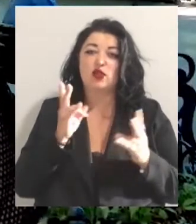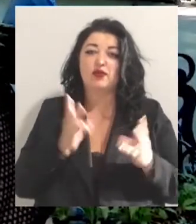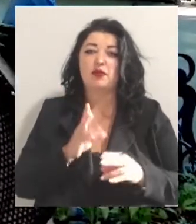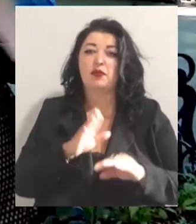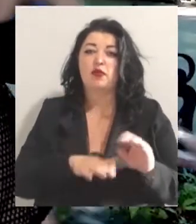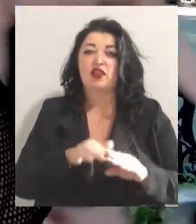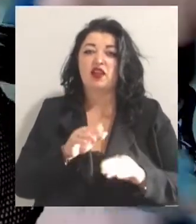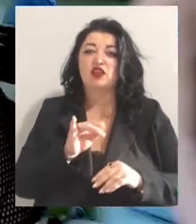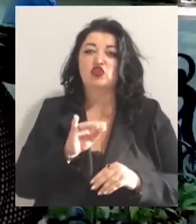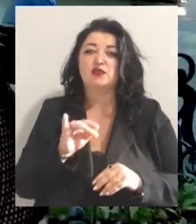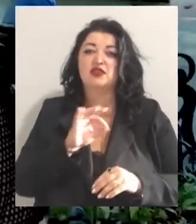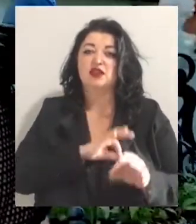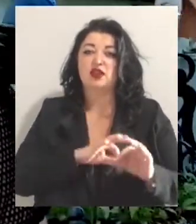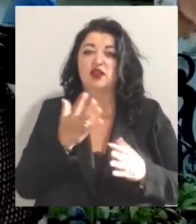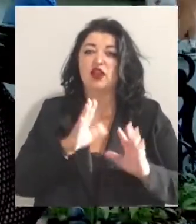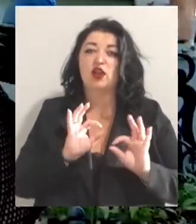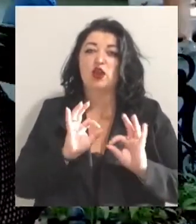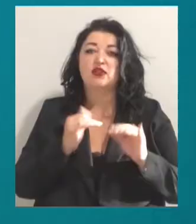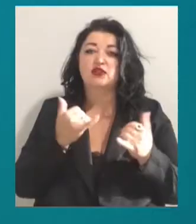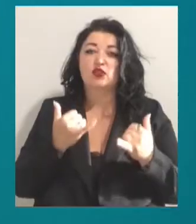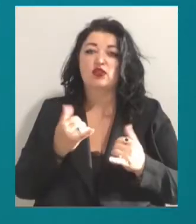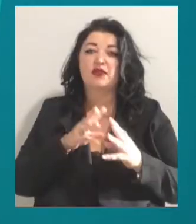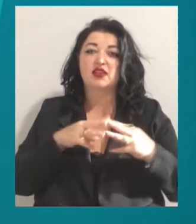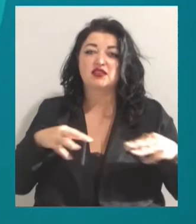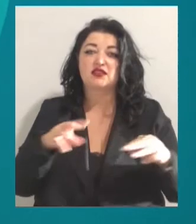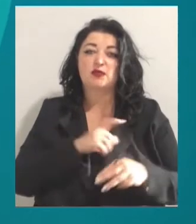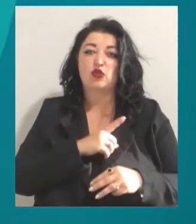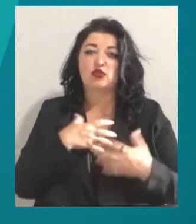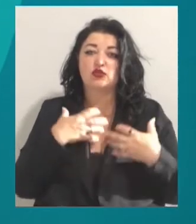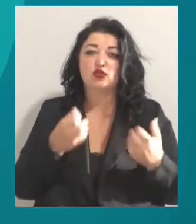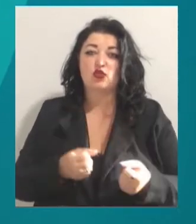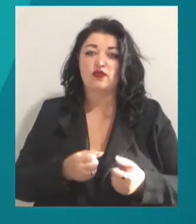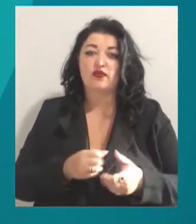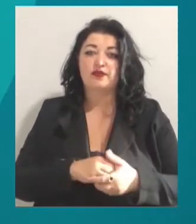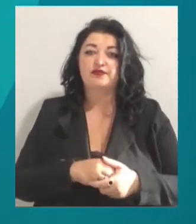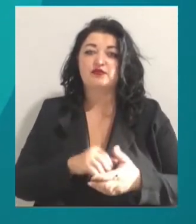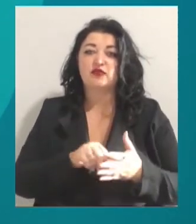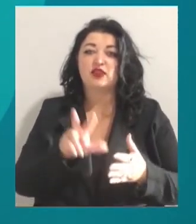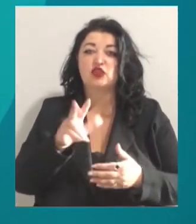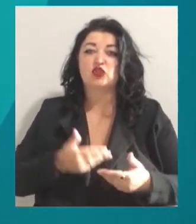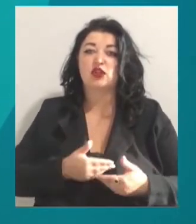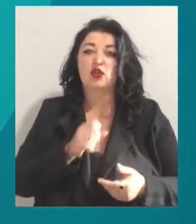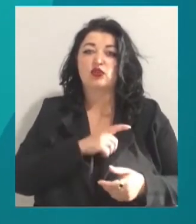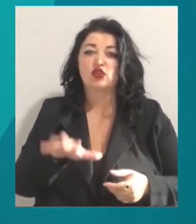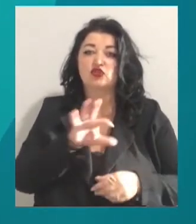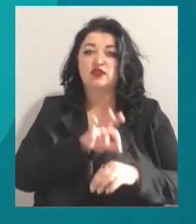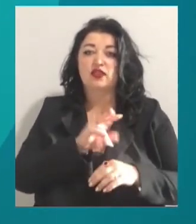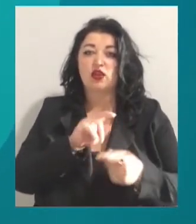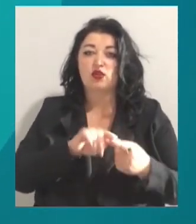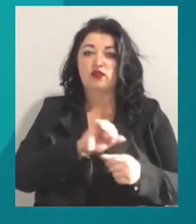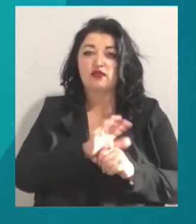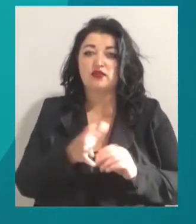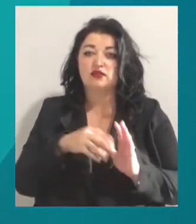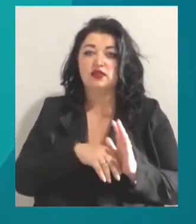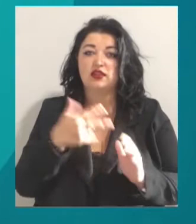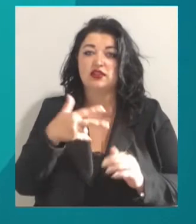які рекомендовані сьогодні Міністерством охорони здоров'я. 63 жителі Одещини захворіли на коронавірус. Серед них 30